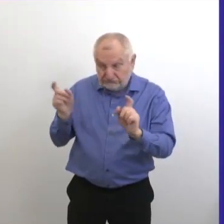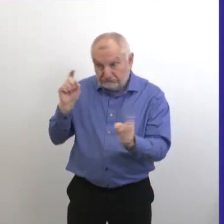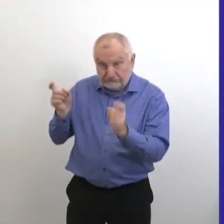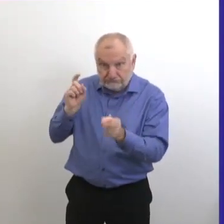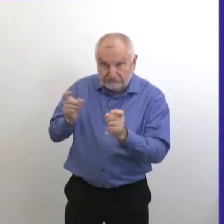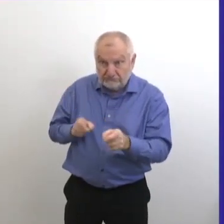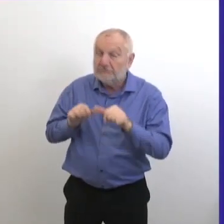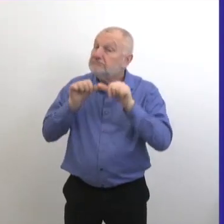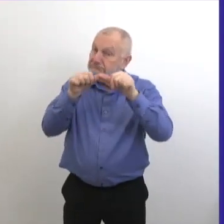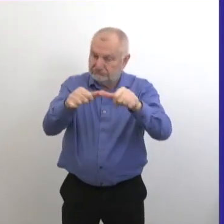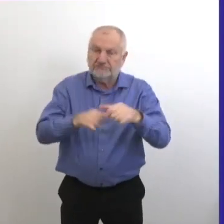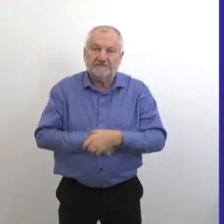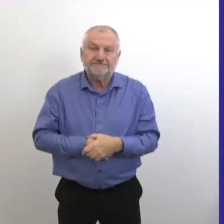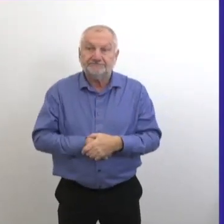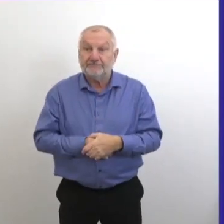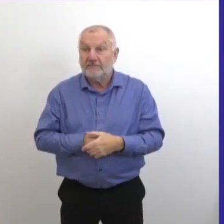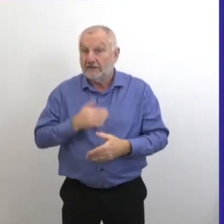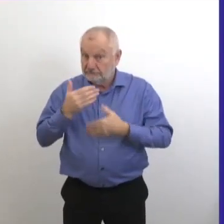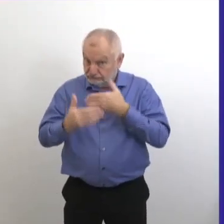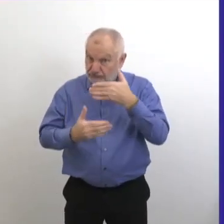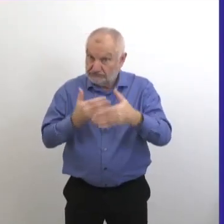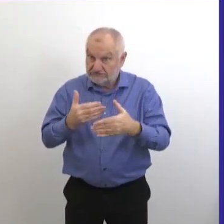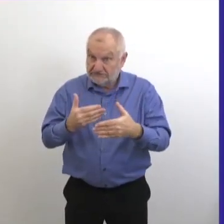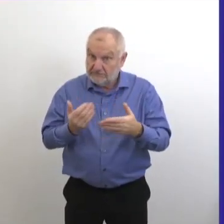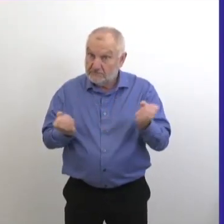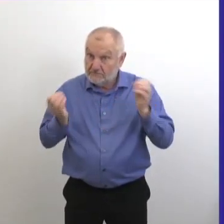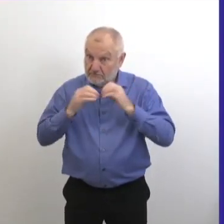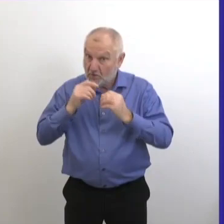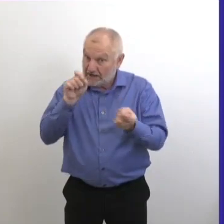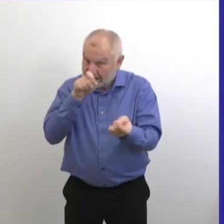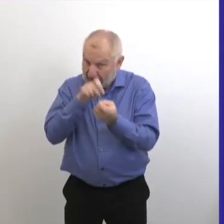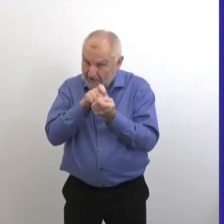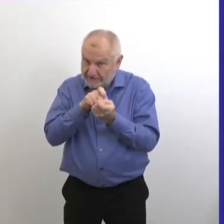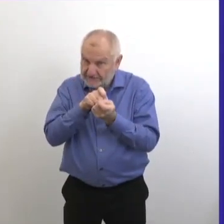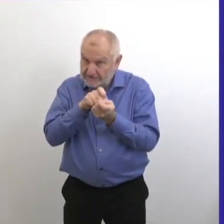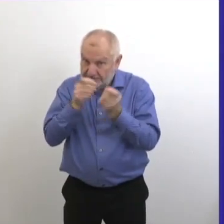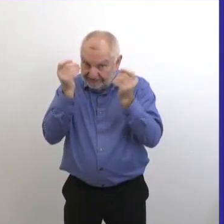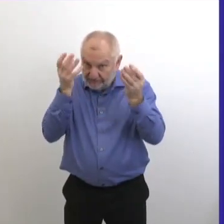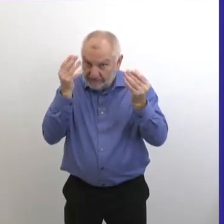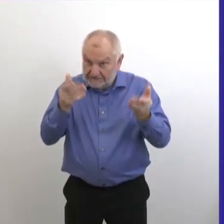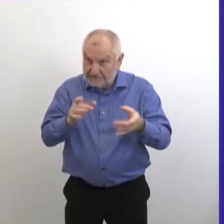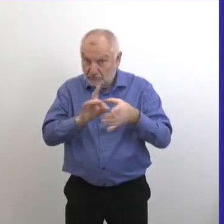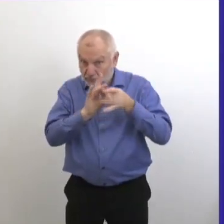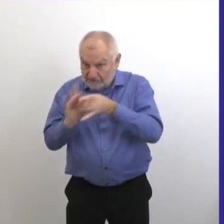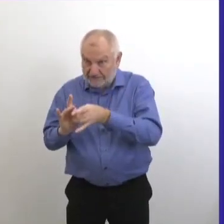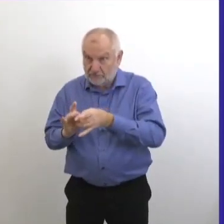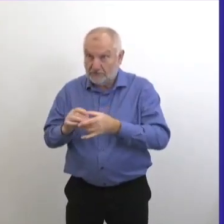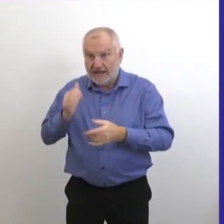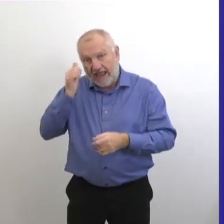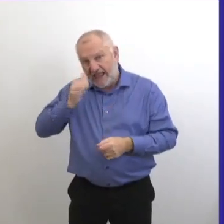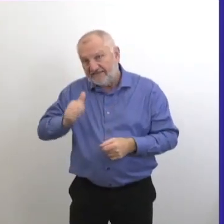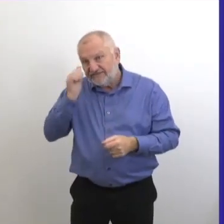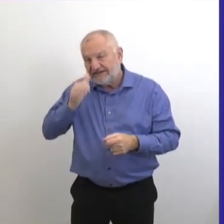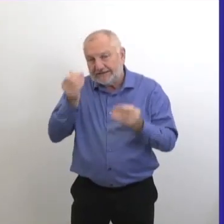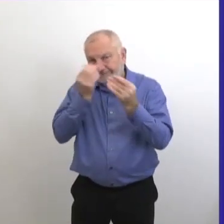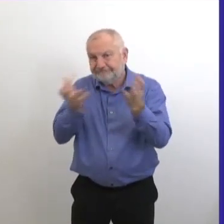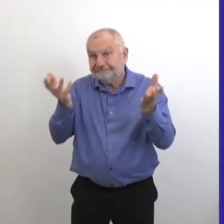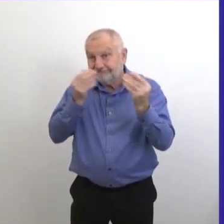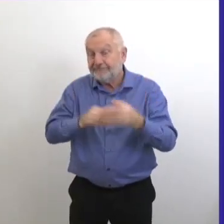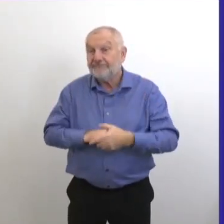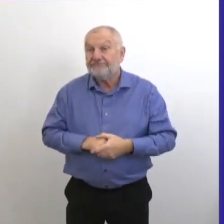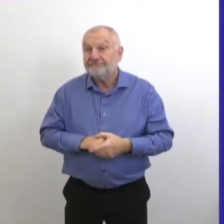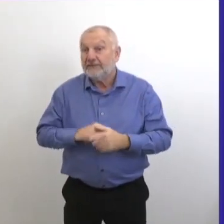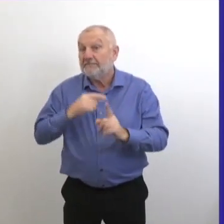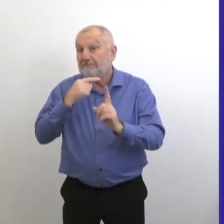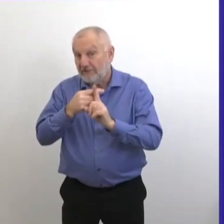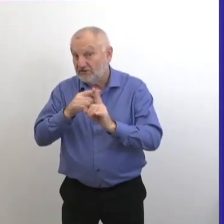Ce processus permettra d'avoir des données plus correctes sur le nombre de cas actifs dans le bulletin que l'on donne tous les